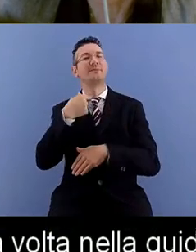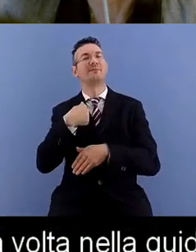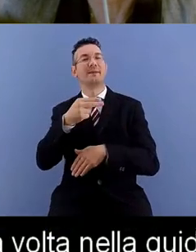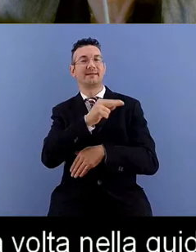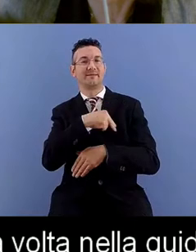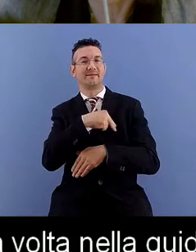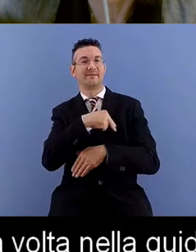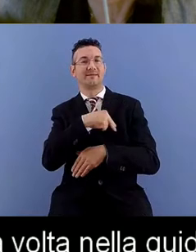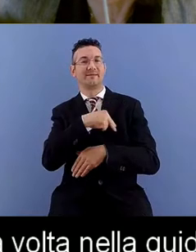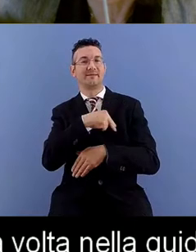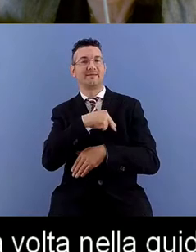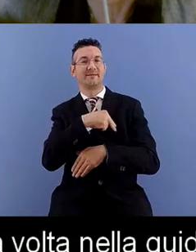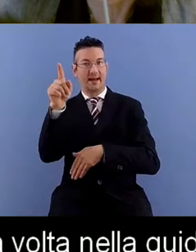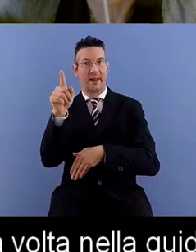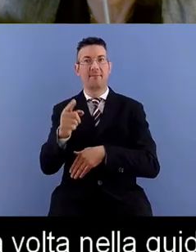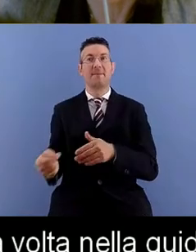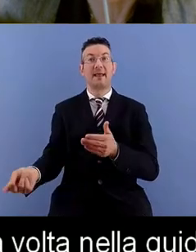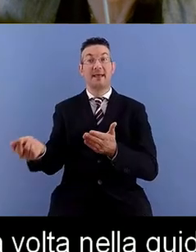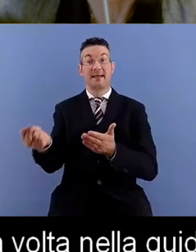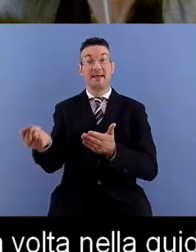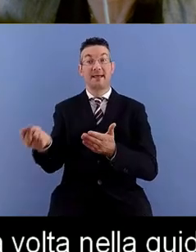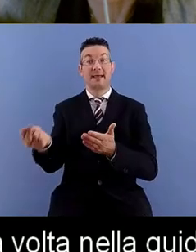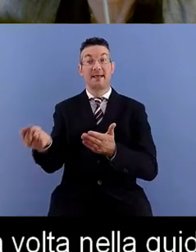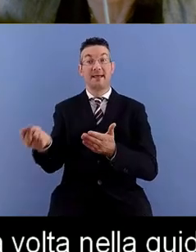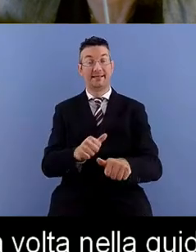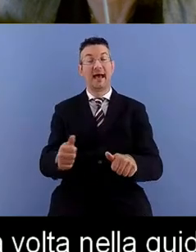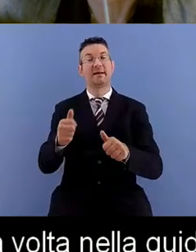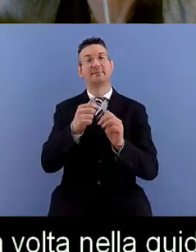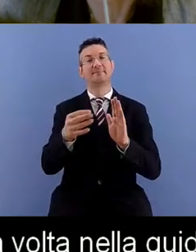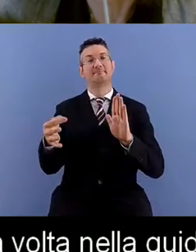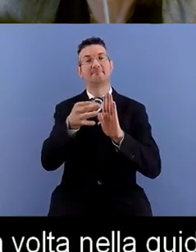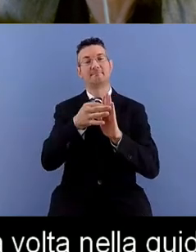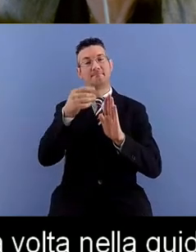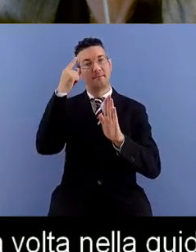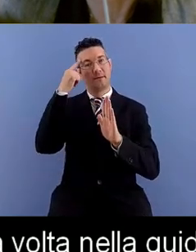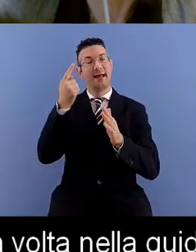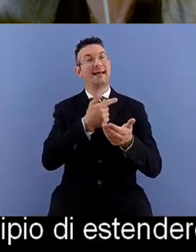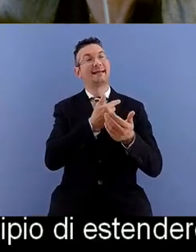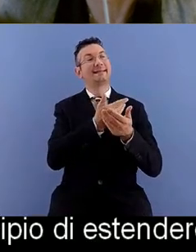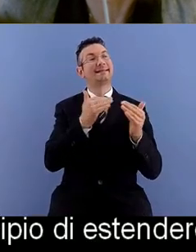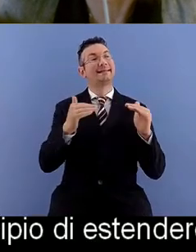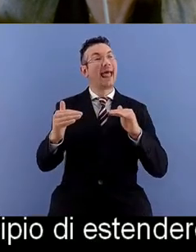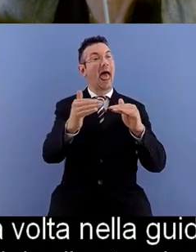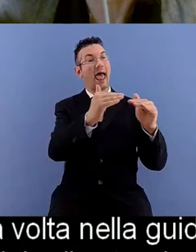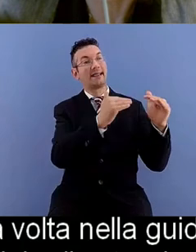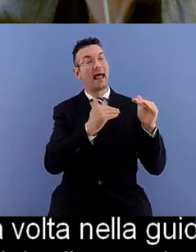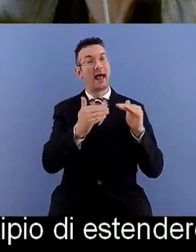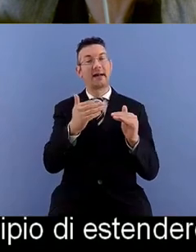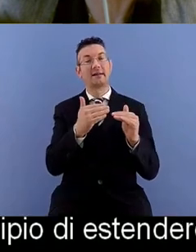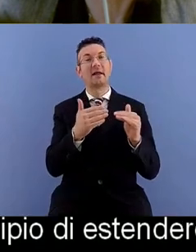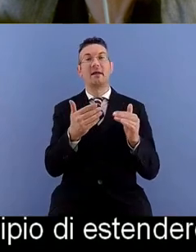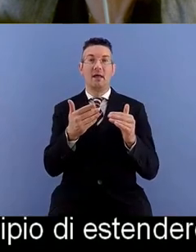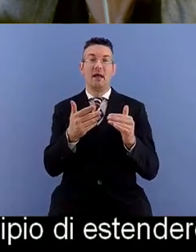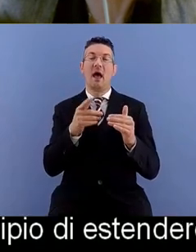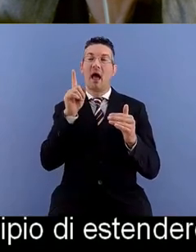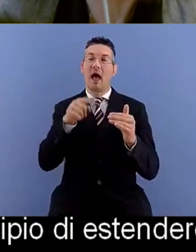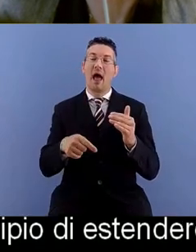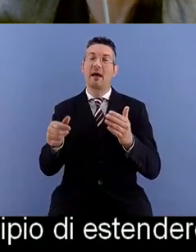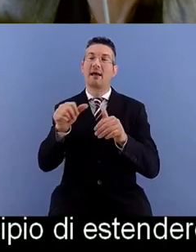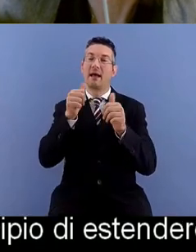finalizzato sul principio di estendere il design standard a persone con qualche tipo di limitazione delle